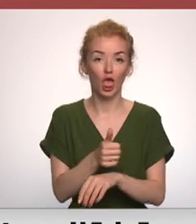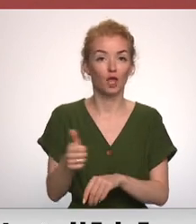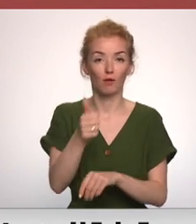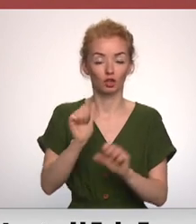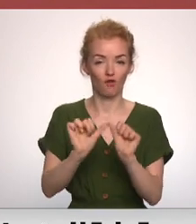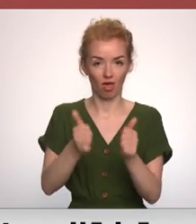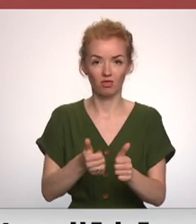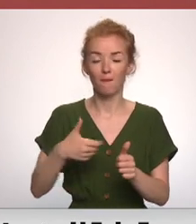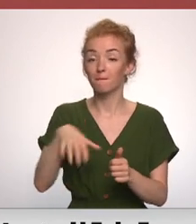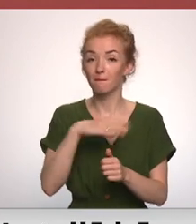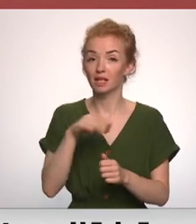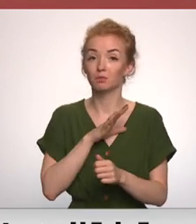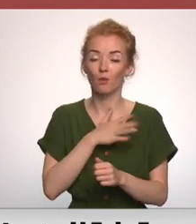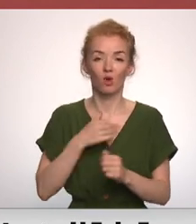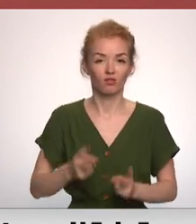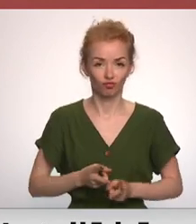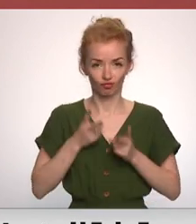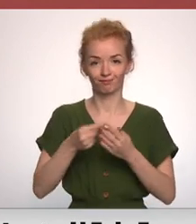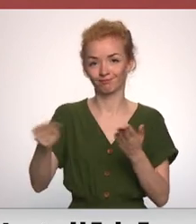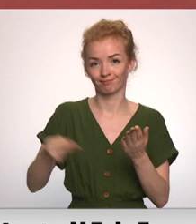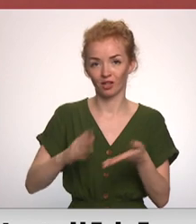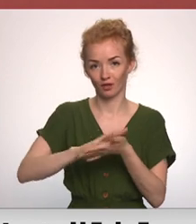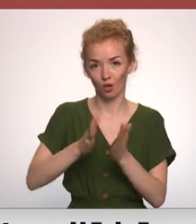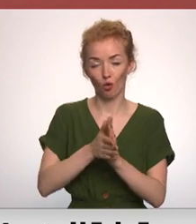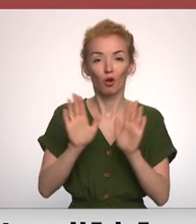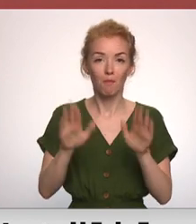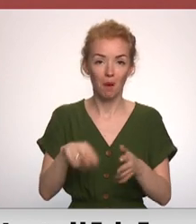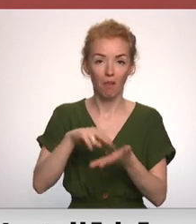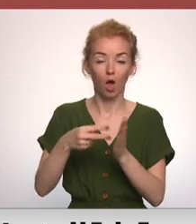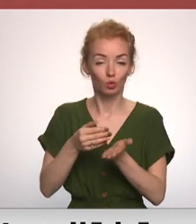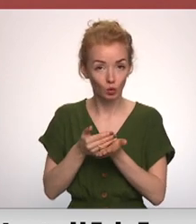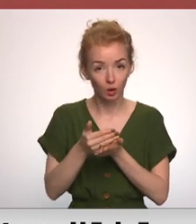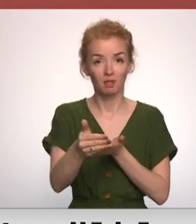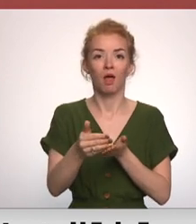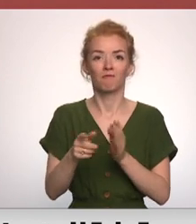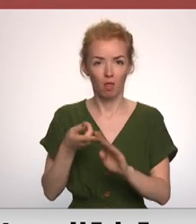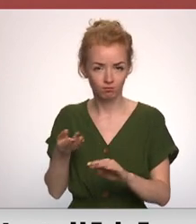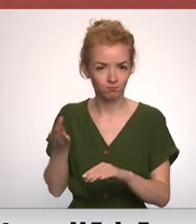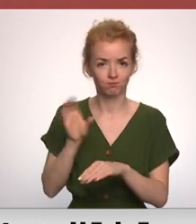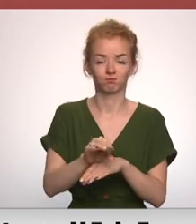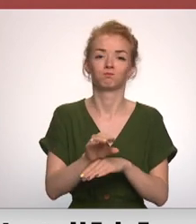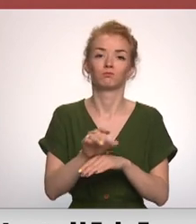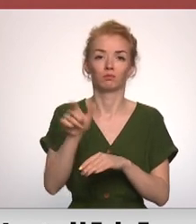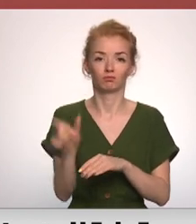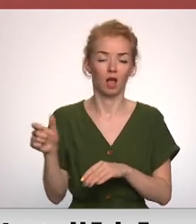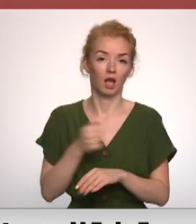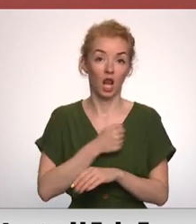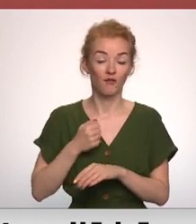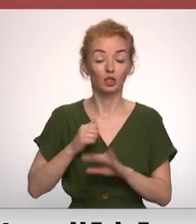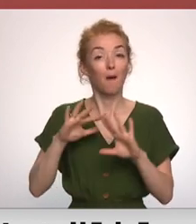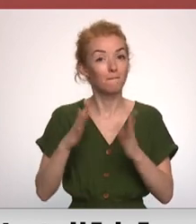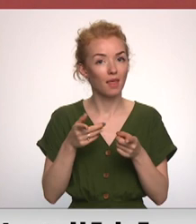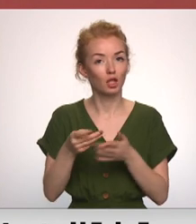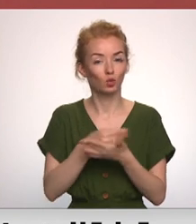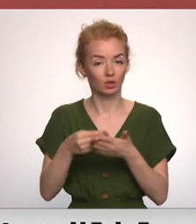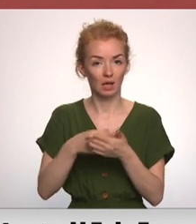veidā. Mēs bijām ļoti gandrīti parakstīt vienošanos par plānu turpināt un palielināt savu klātbūtni Latvijā, bet tas, protams, ietver